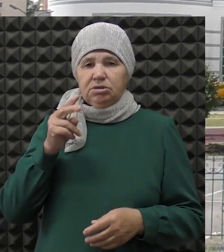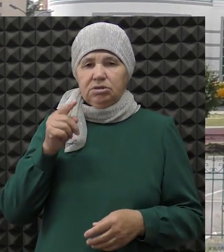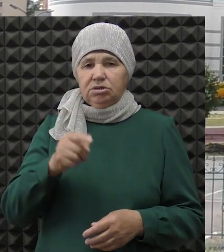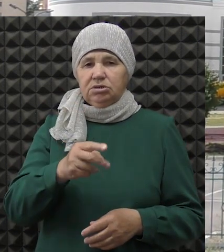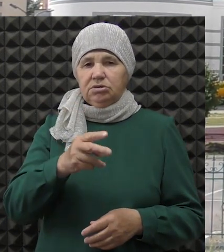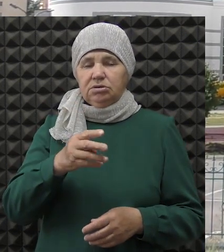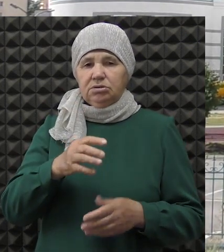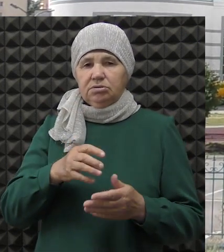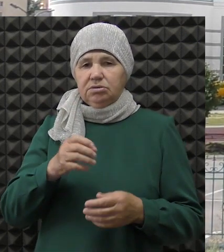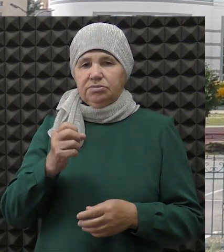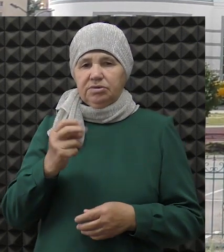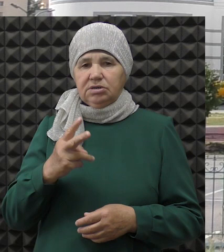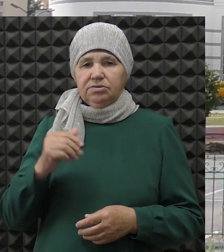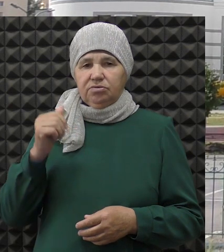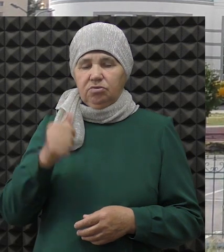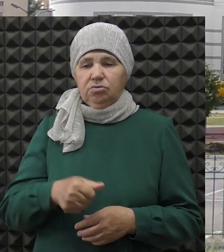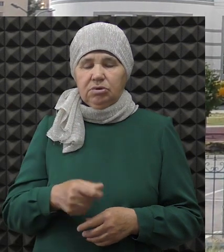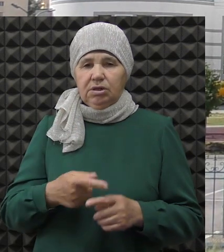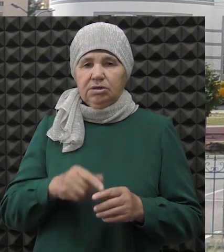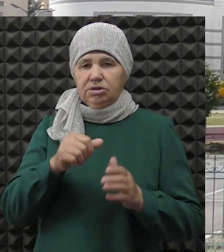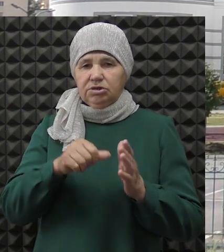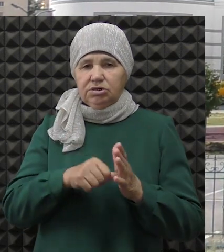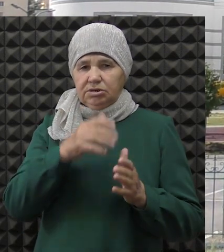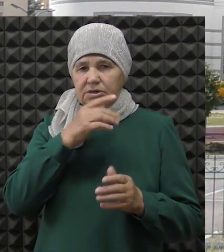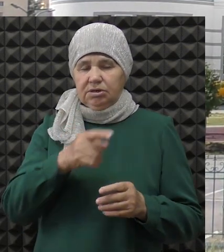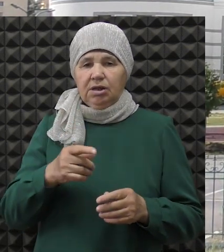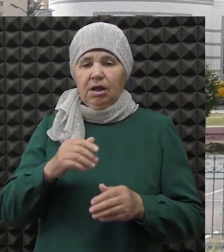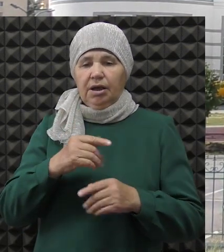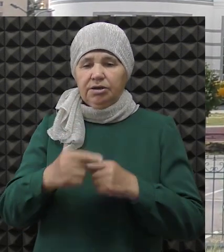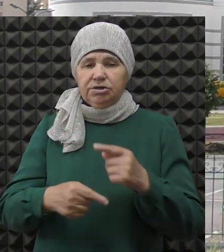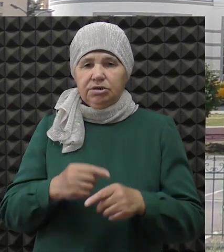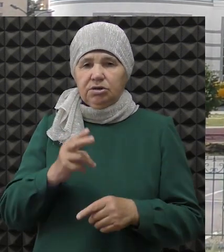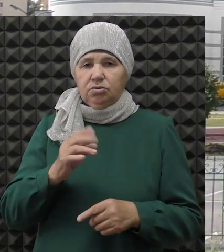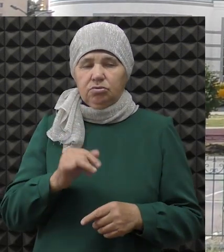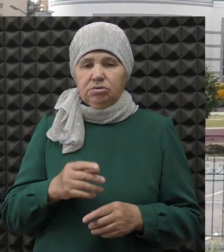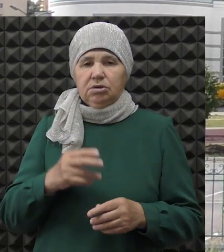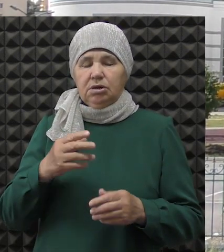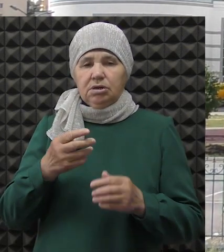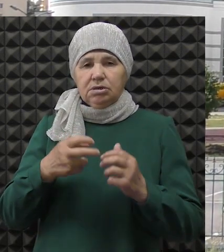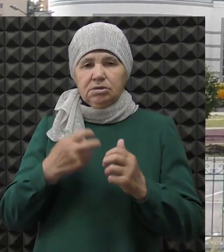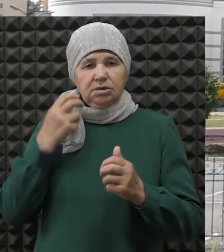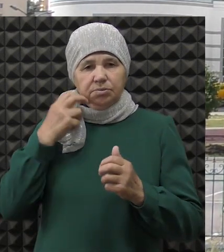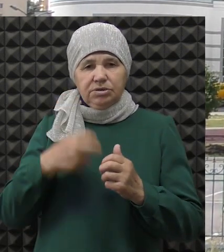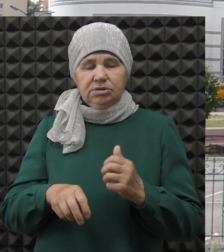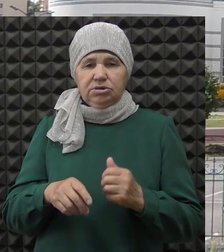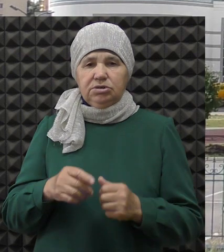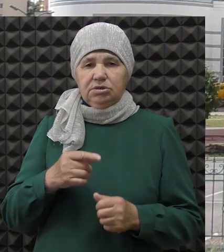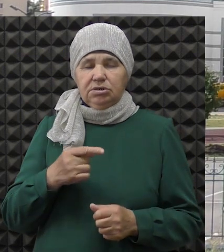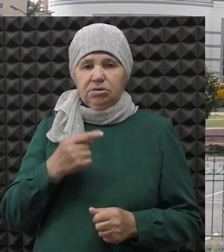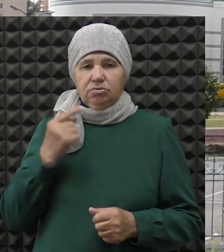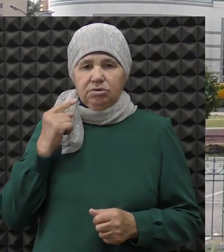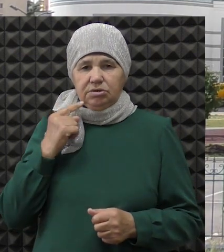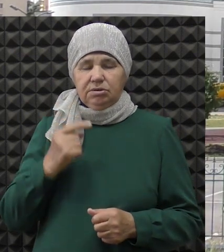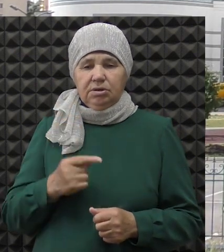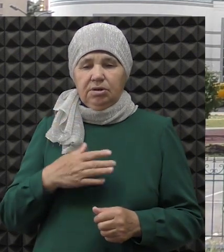года. И свое шестилетие комплекс отметил проведением очередных курсов для глухих и слабослышащих. Об этом и других